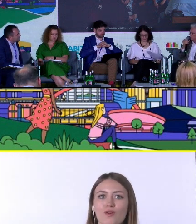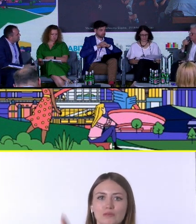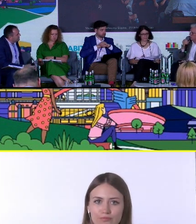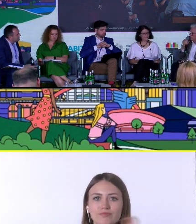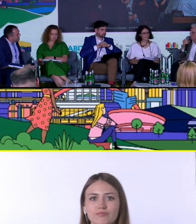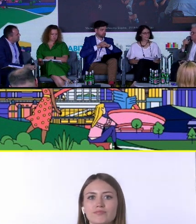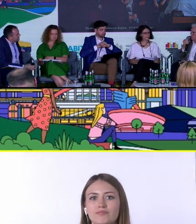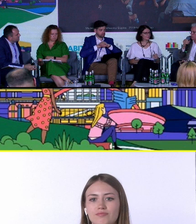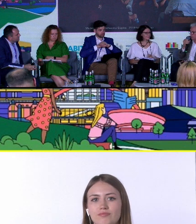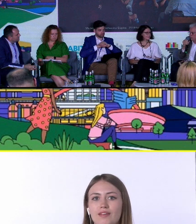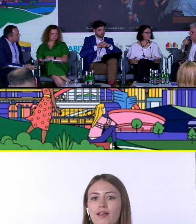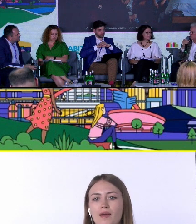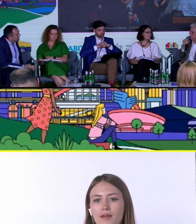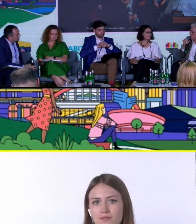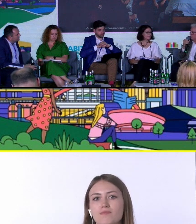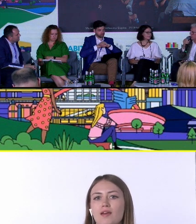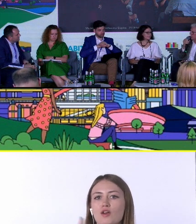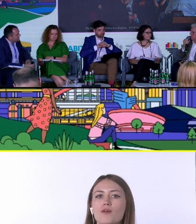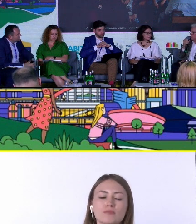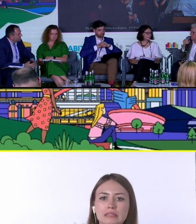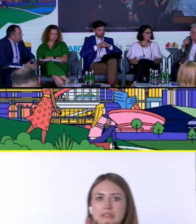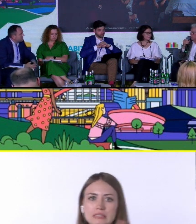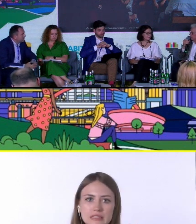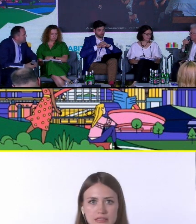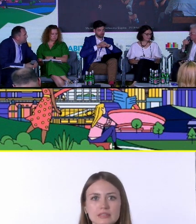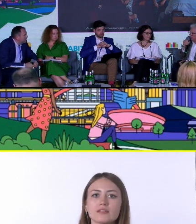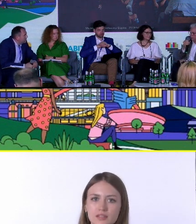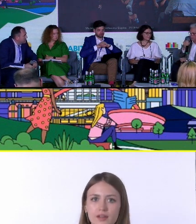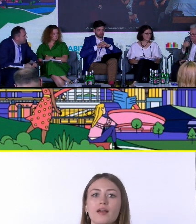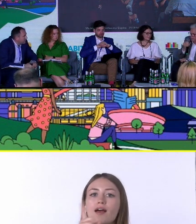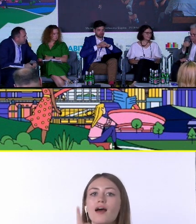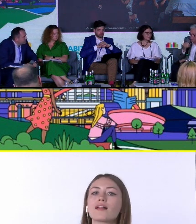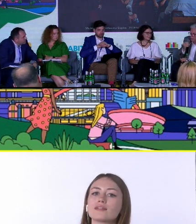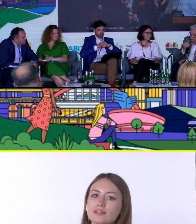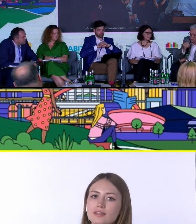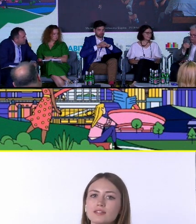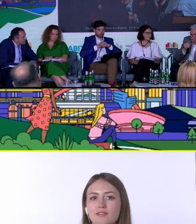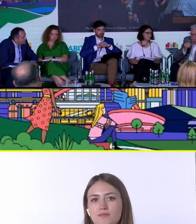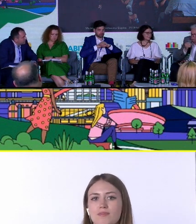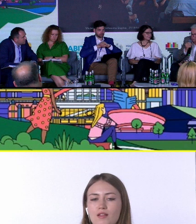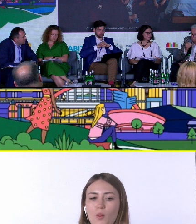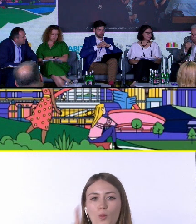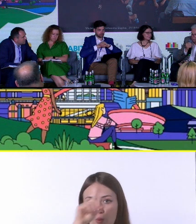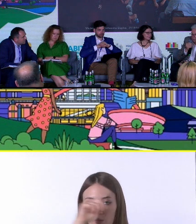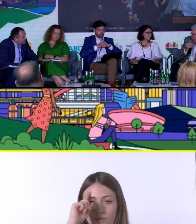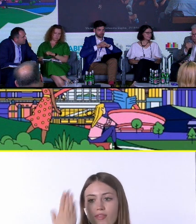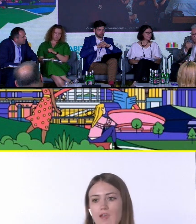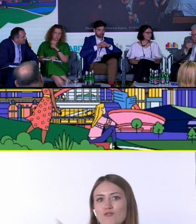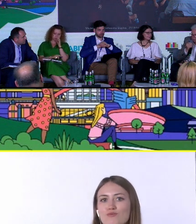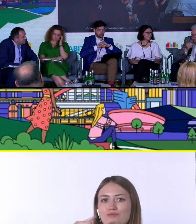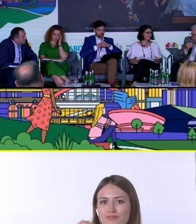restauratorami. Oczywiście robimy to pod nadzorem konserwatorów, ale restaurujemy to tymi ludźmi, którzy to tworzyli, którzy znają